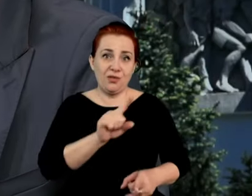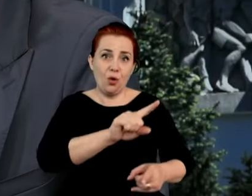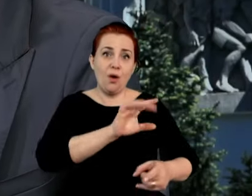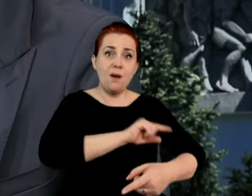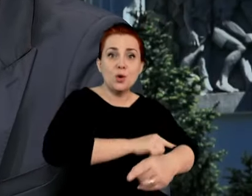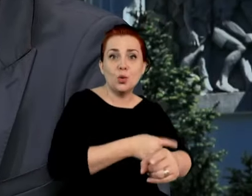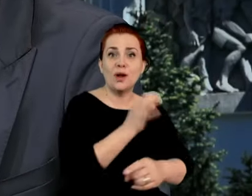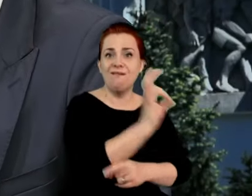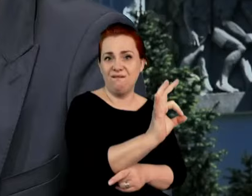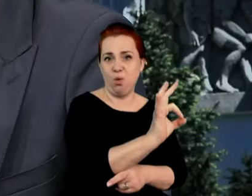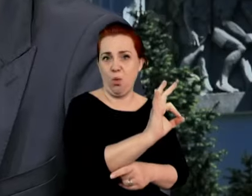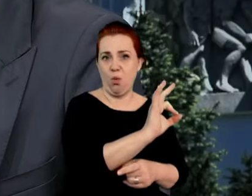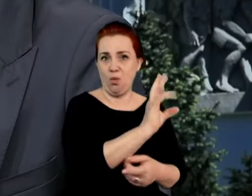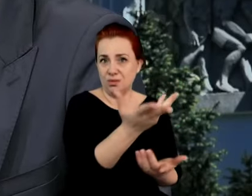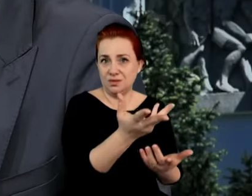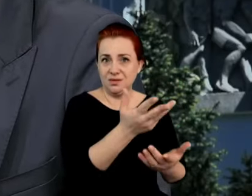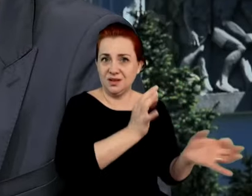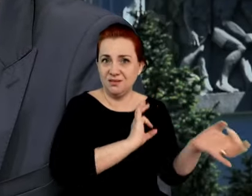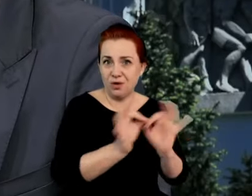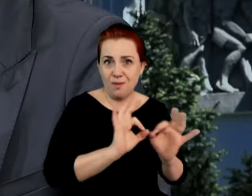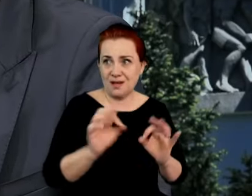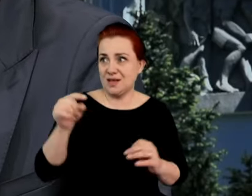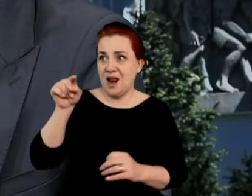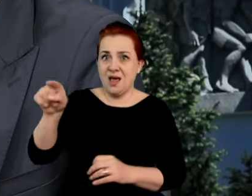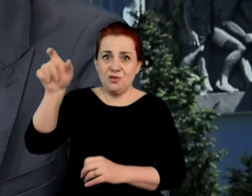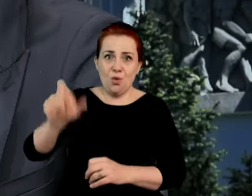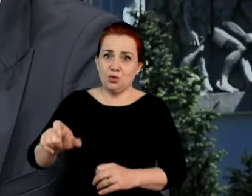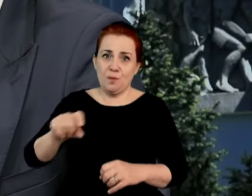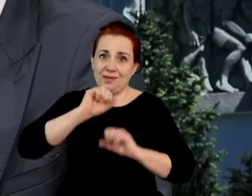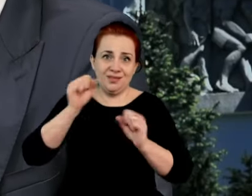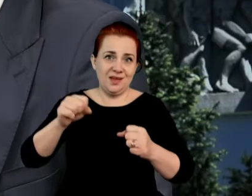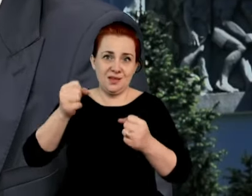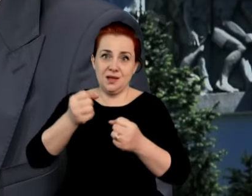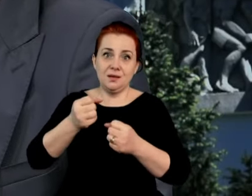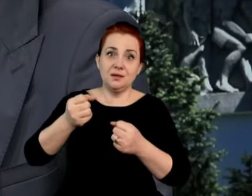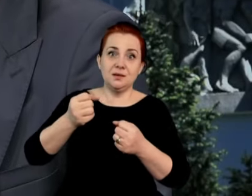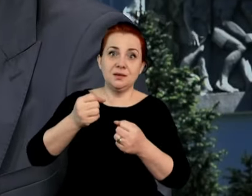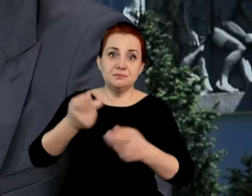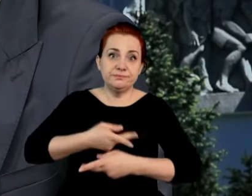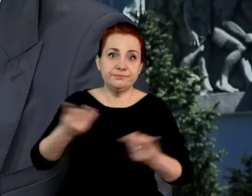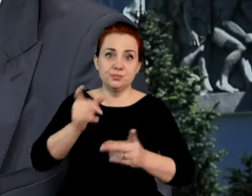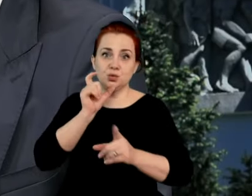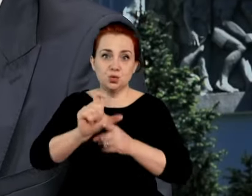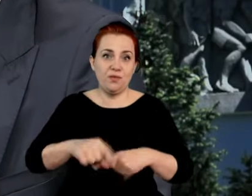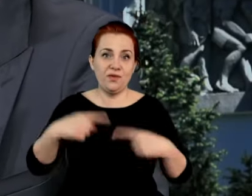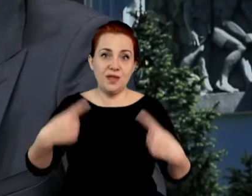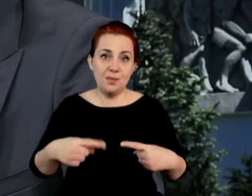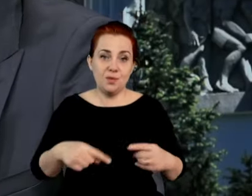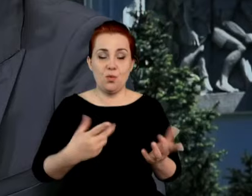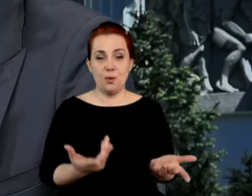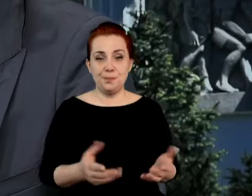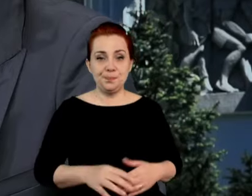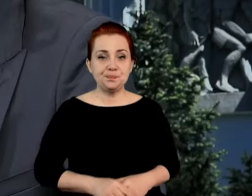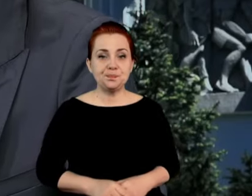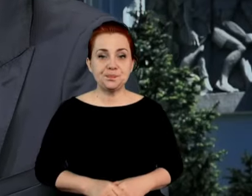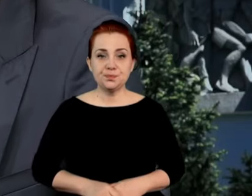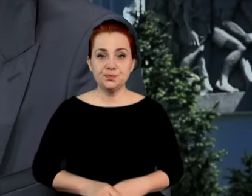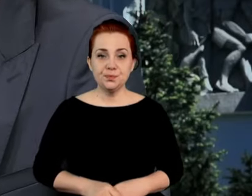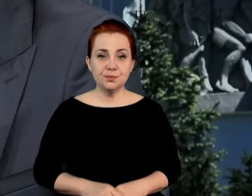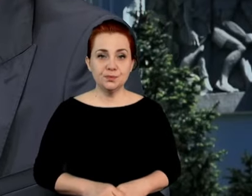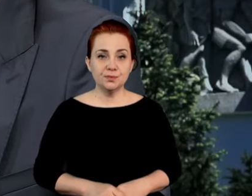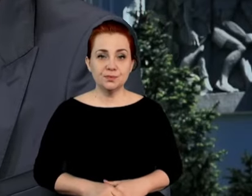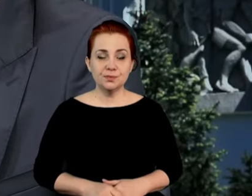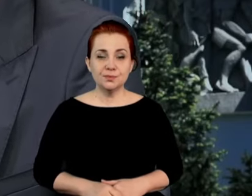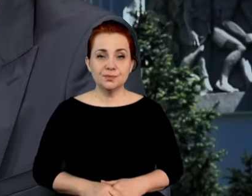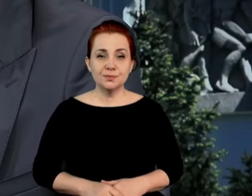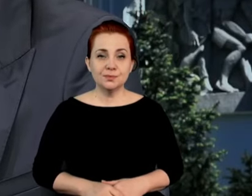Być może są, ale nigdy Jacek Żalek publicznie takich słów nie wypowiedział. Więc ja nie chcę się do nich odnosić, bo jest to informacja medialna. Natomiast pan pytał o konsekwencje polityczne.